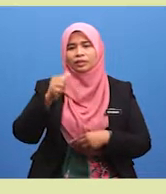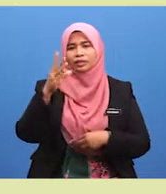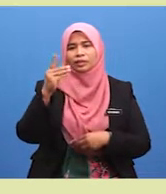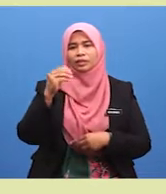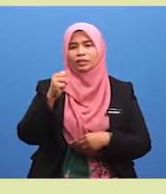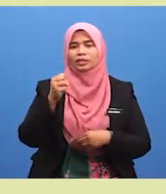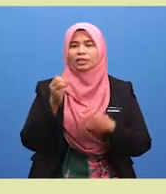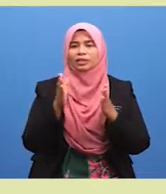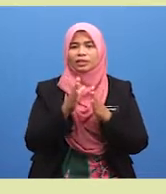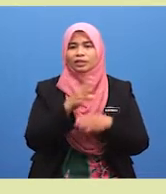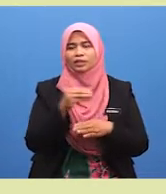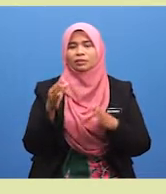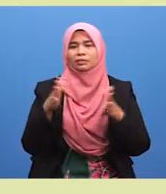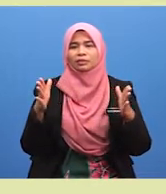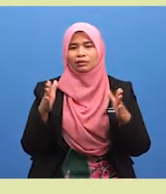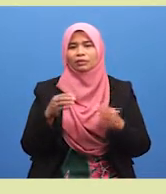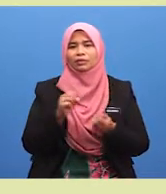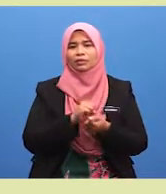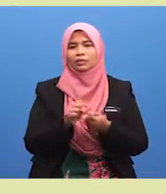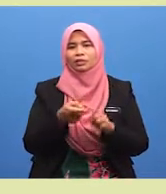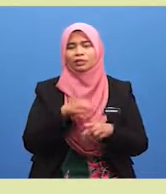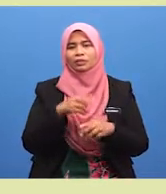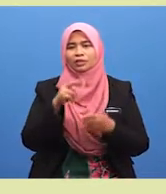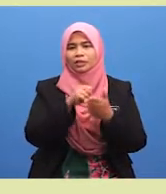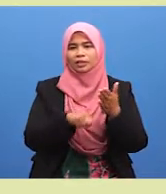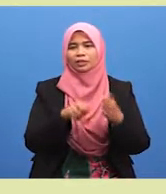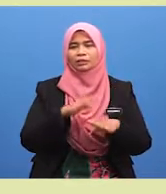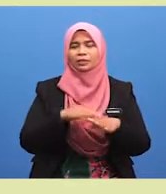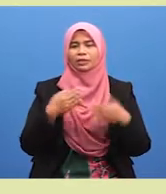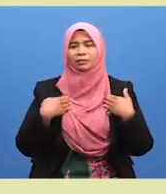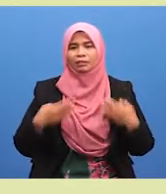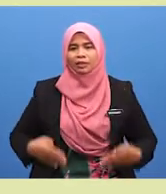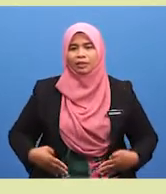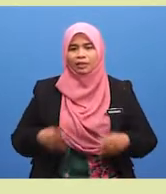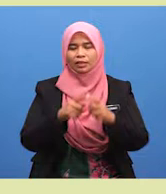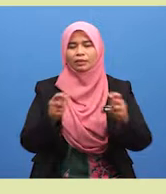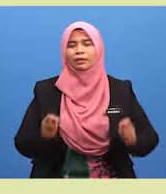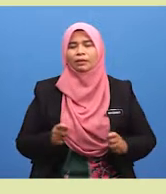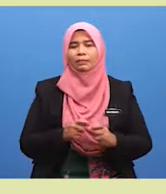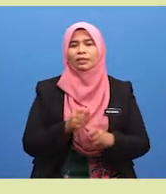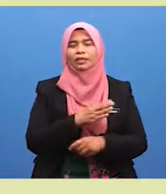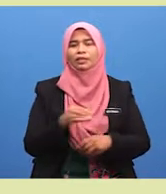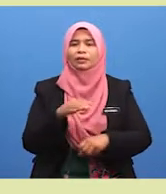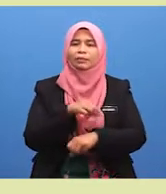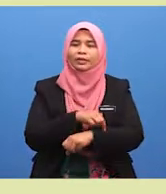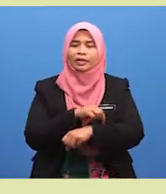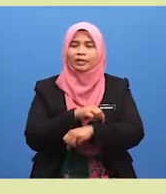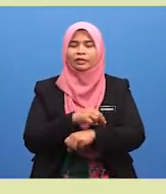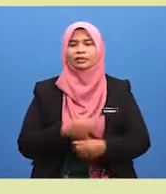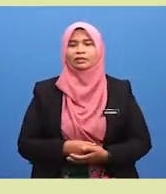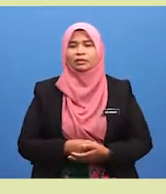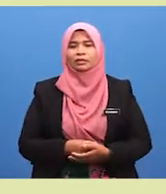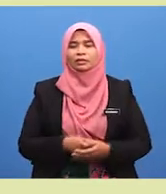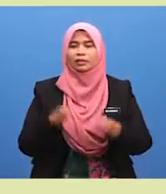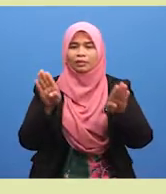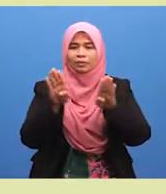kecil dan besar suci daripada najis pada tubuh badan dan tempat serta pakaian